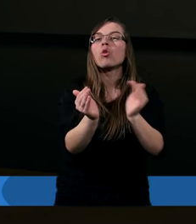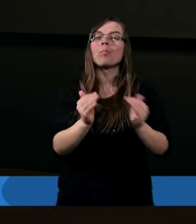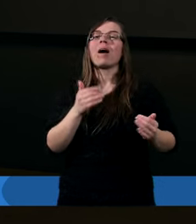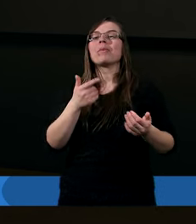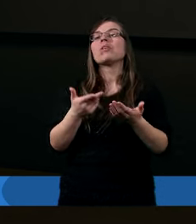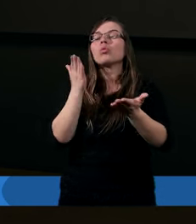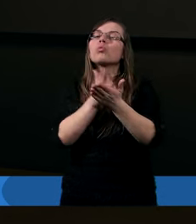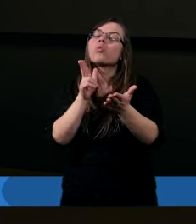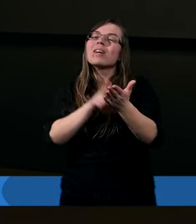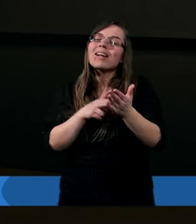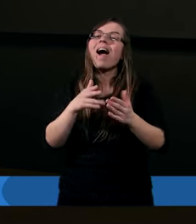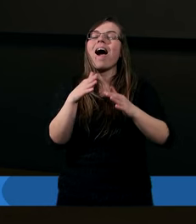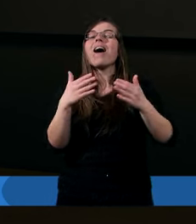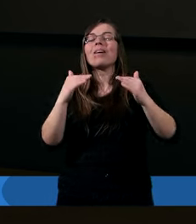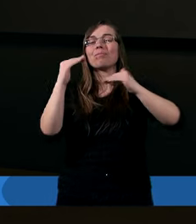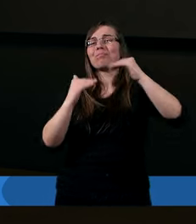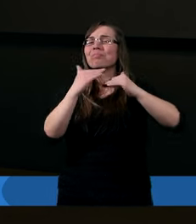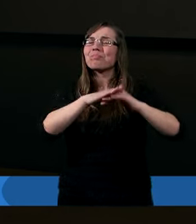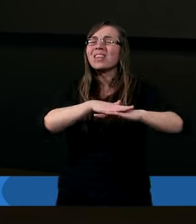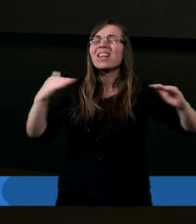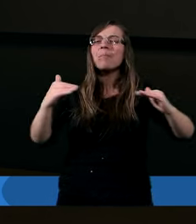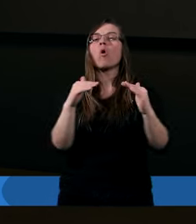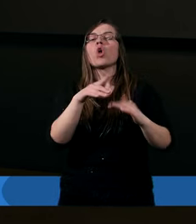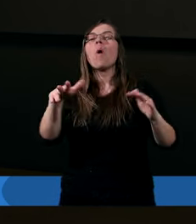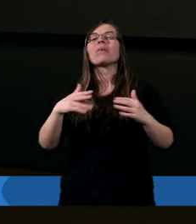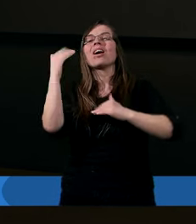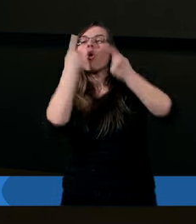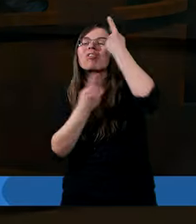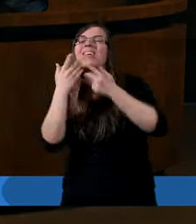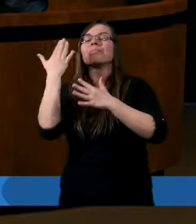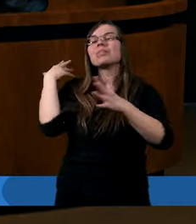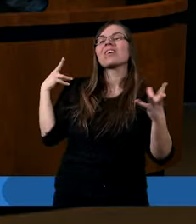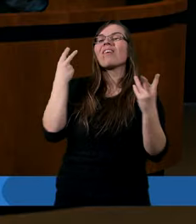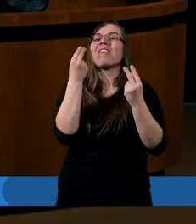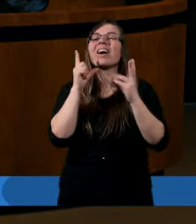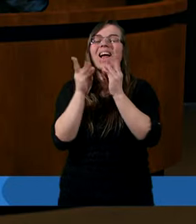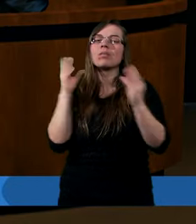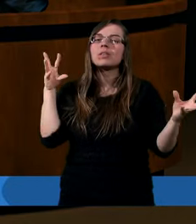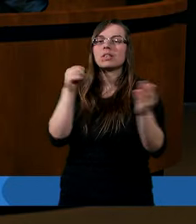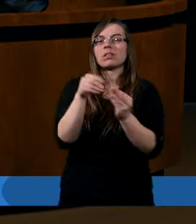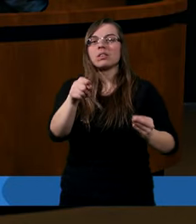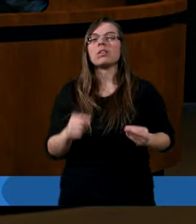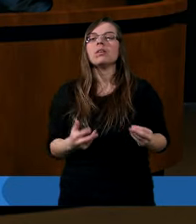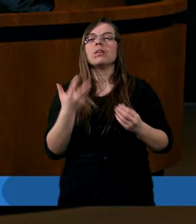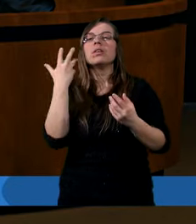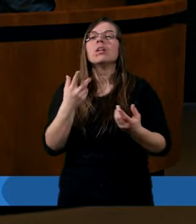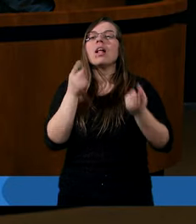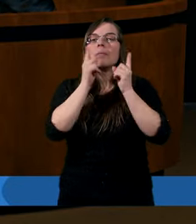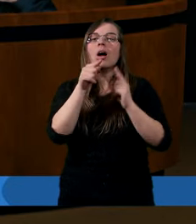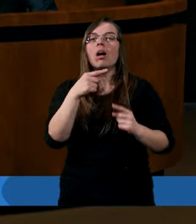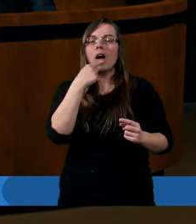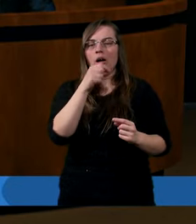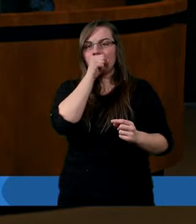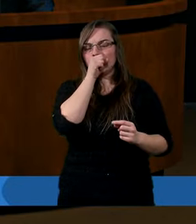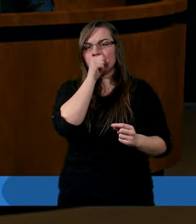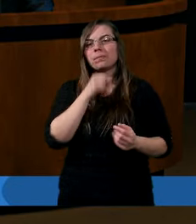To już na bazie tych rozważań, które mieliśmy w całym kwartale. Pośrednio, bezpośrednio. Zbyszek jeszcze nie mówił.